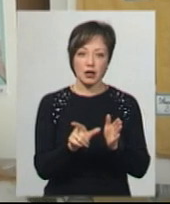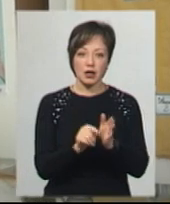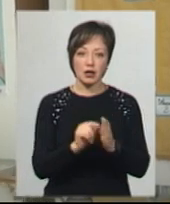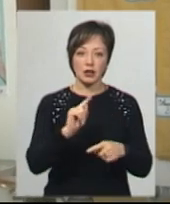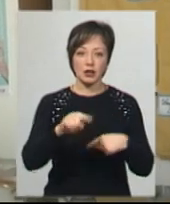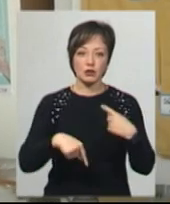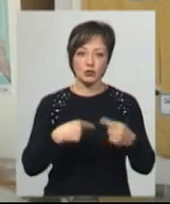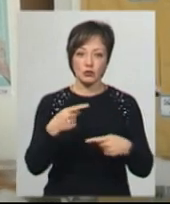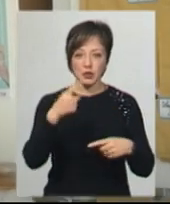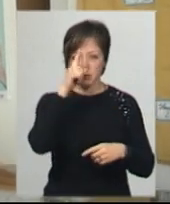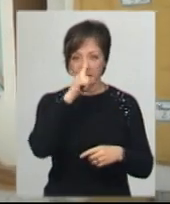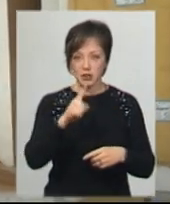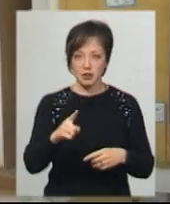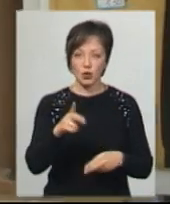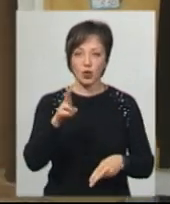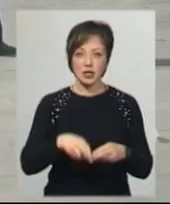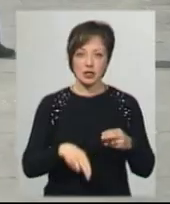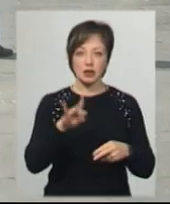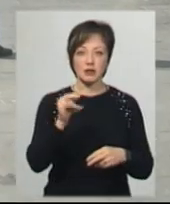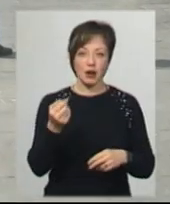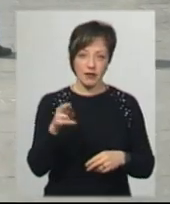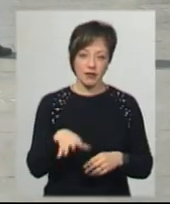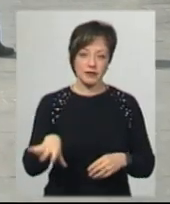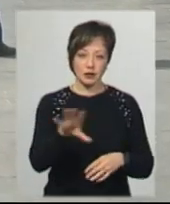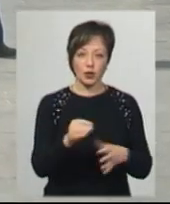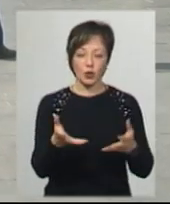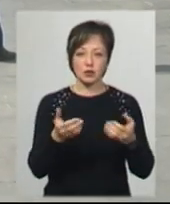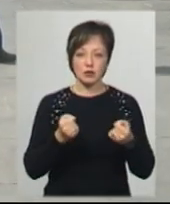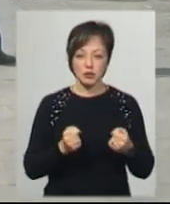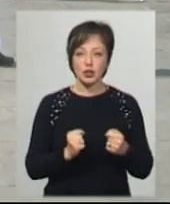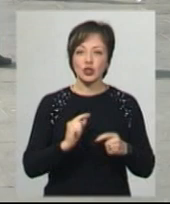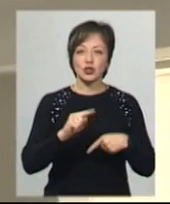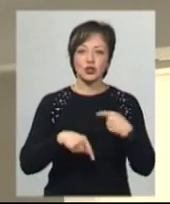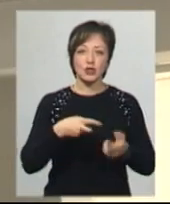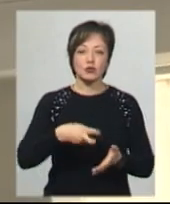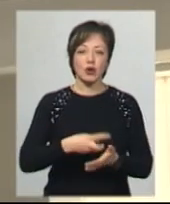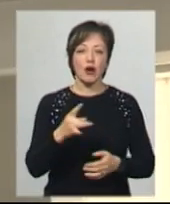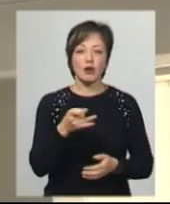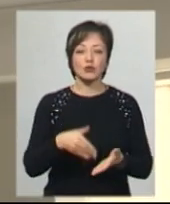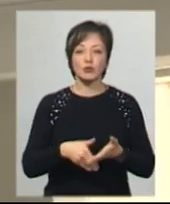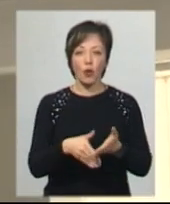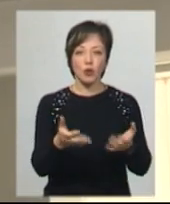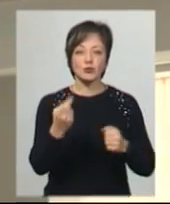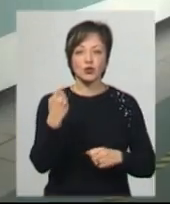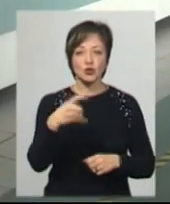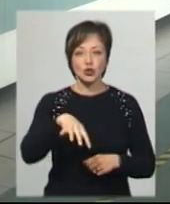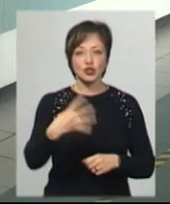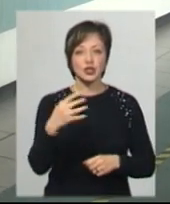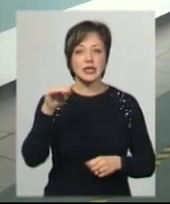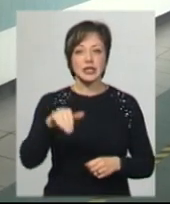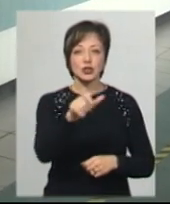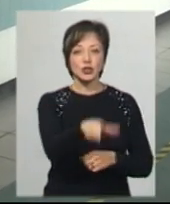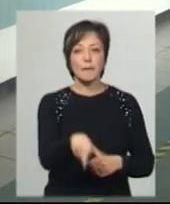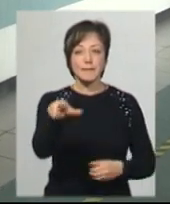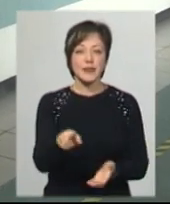наступний місяць, тобто до кінця травня місяця. Оксана Грицяк додає, через пошту одноразову допомогу отримують 144 тисячі